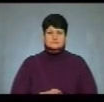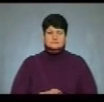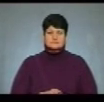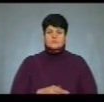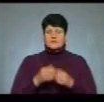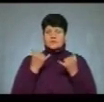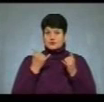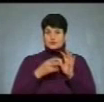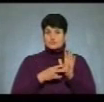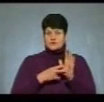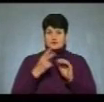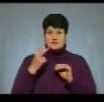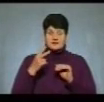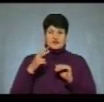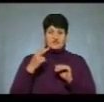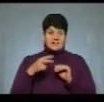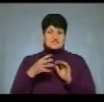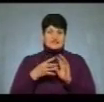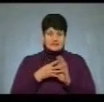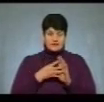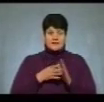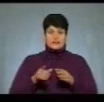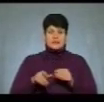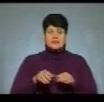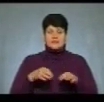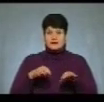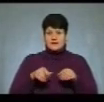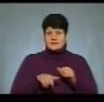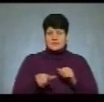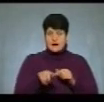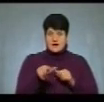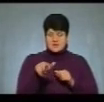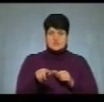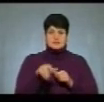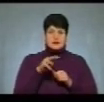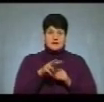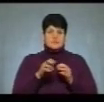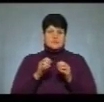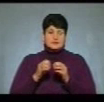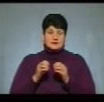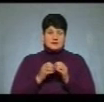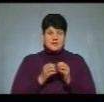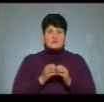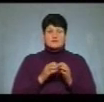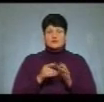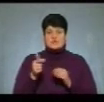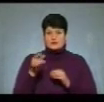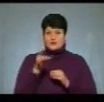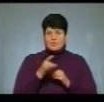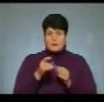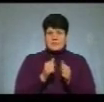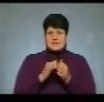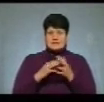Сьогодні о 7.29 на трасі М-19 Доманове, Коваль, Чорнівці, Тереблече, поблизу села Яблунів, Гусятинського району,